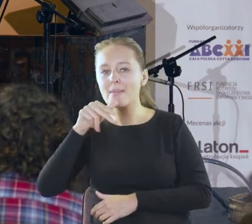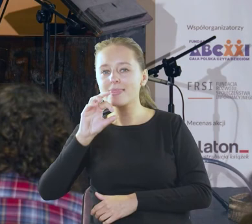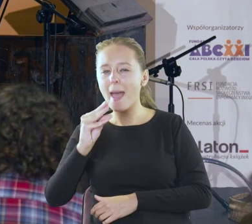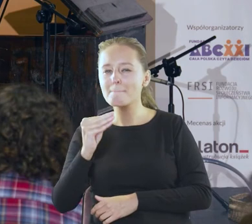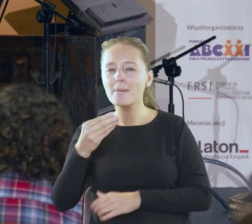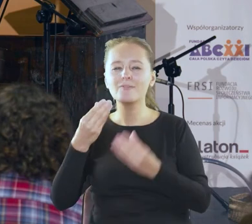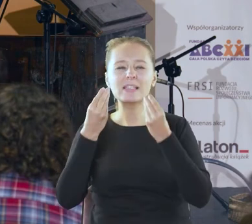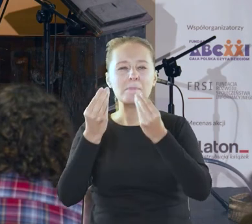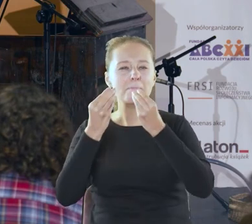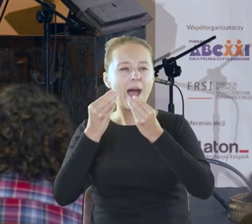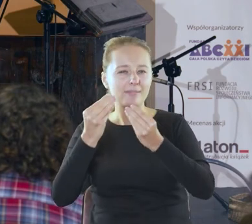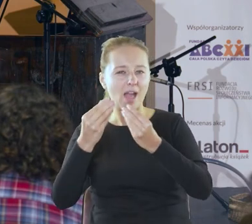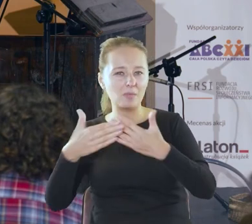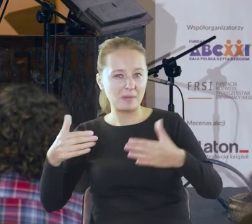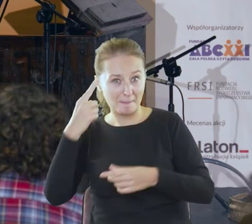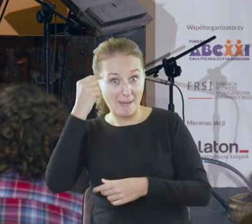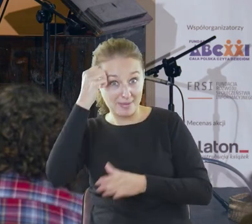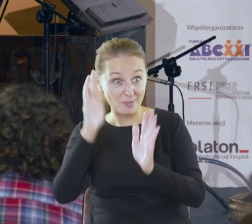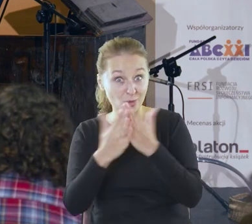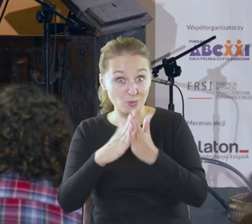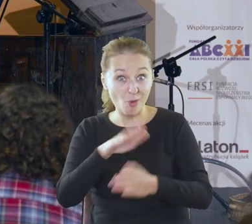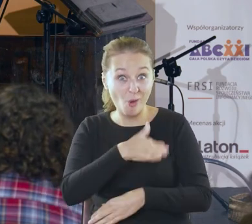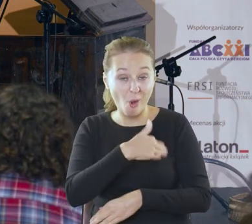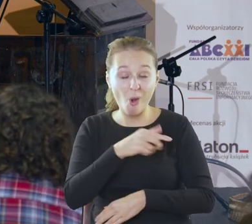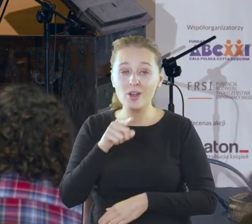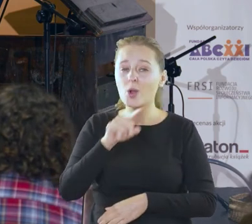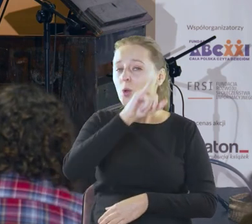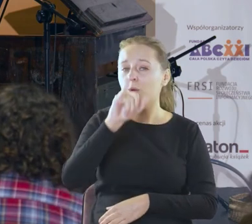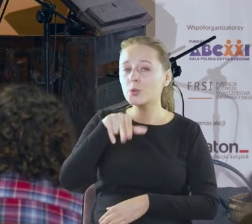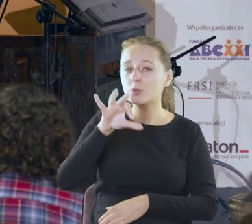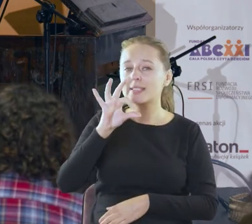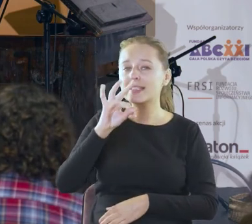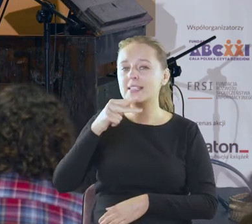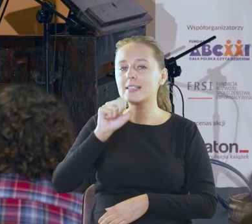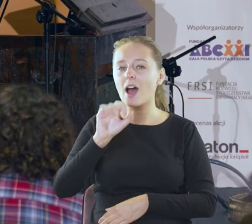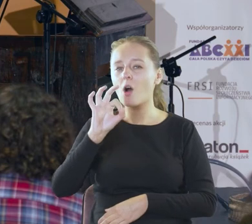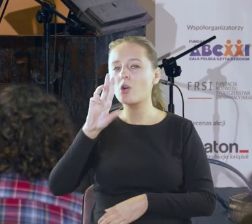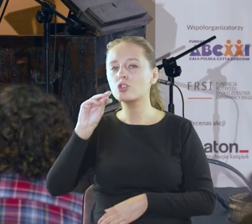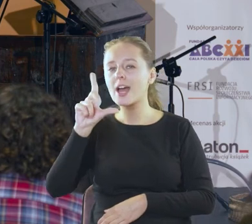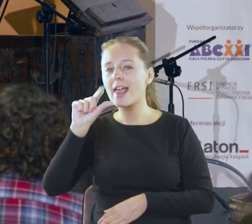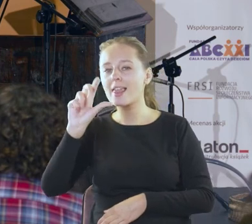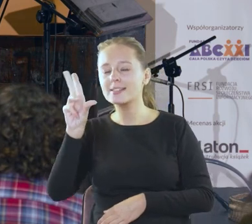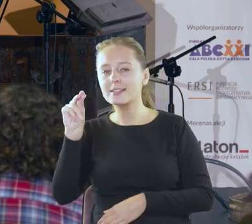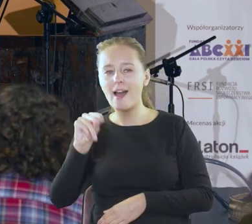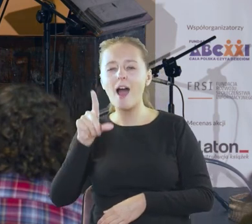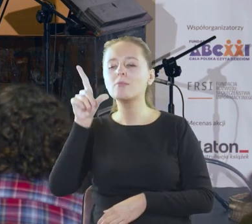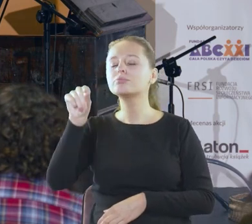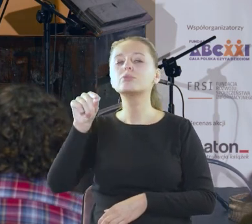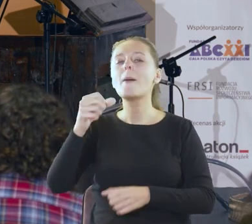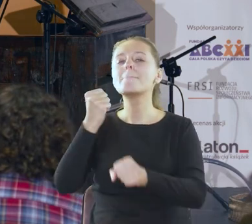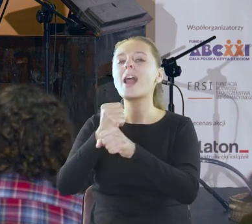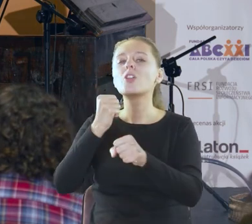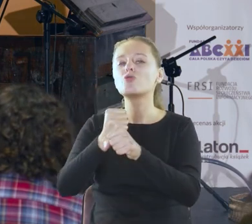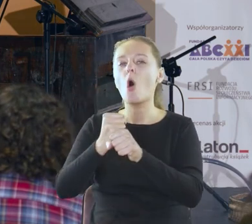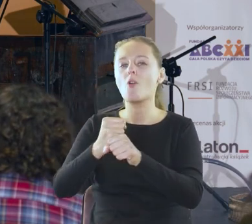kiedy, pamiętamy to z lektur szkolnych kiedy Justyna Orzelska idzie do pracy w polu i idzie do pracy w